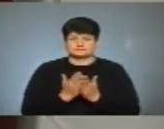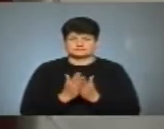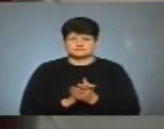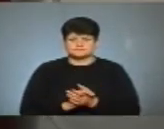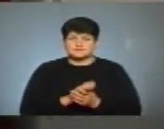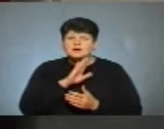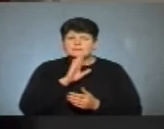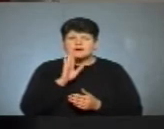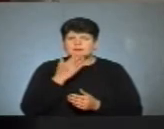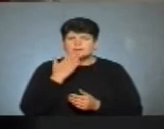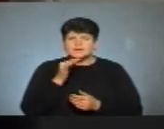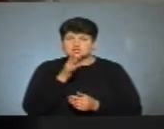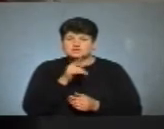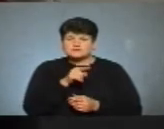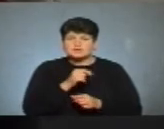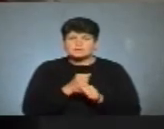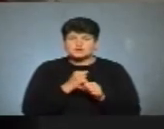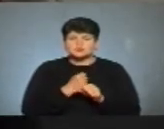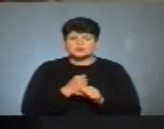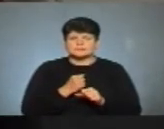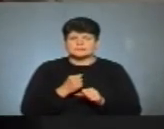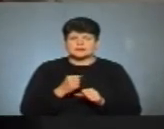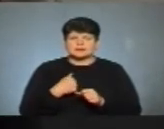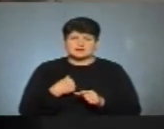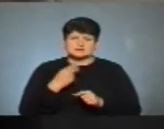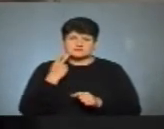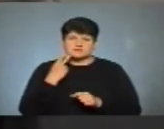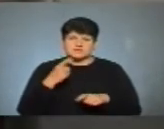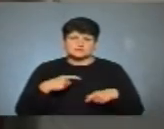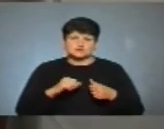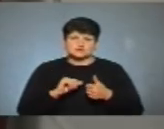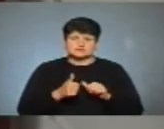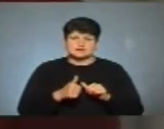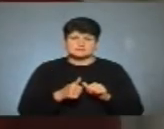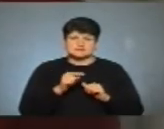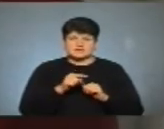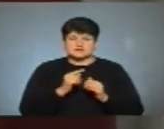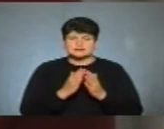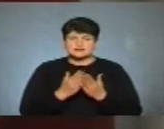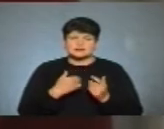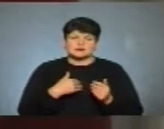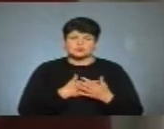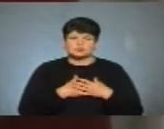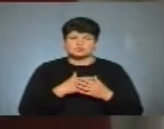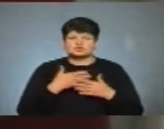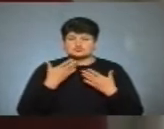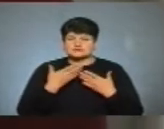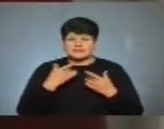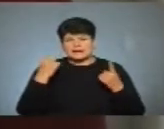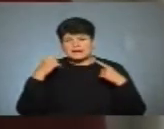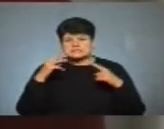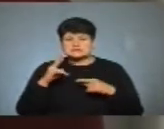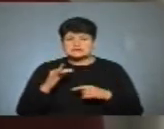Мама не має часу, бо вона працює на роботі. І тому я завжди беру замість неї книжки. Я полюбляю читати якісь